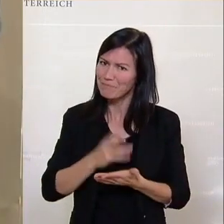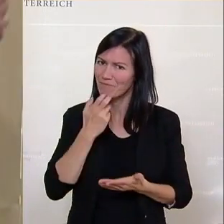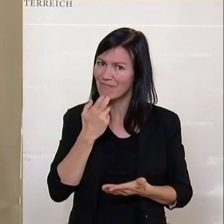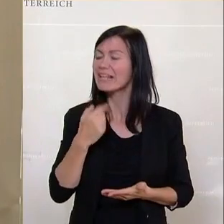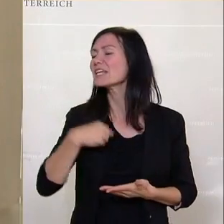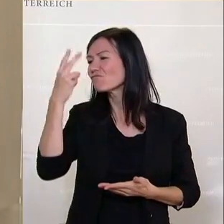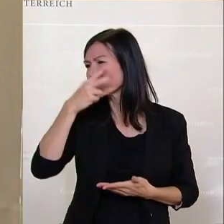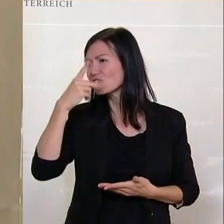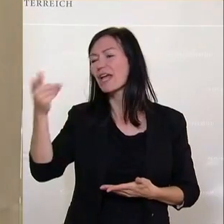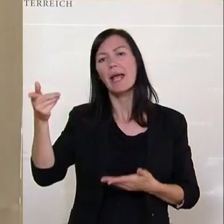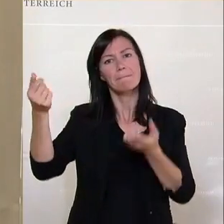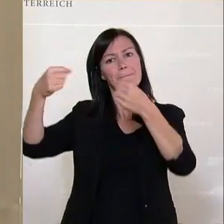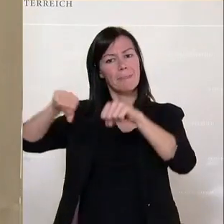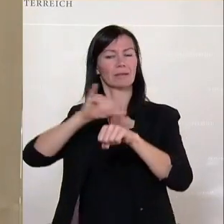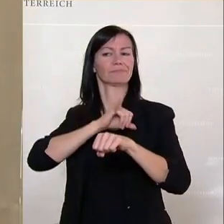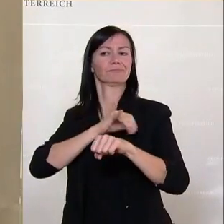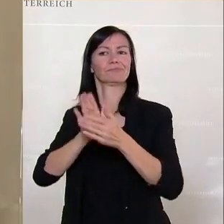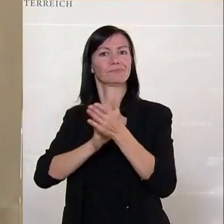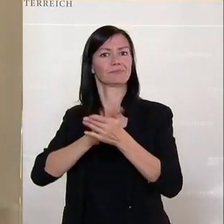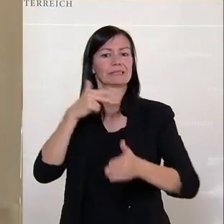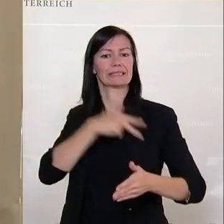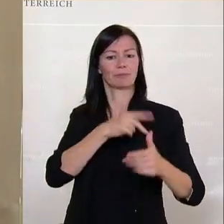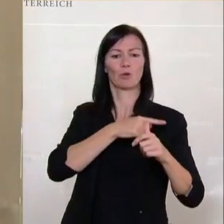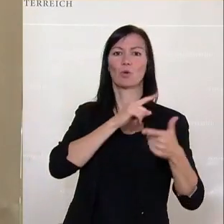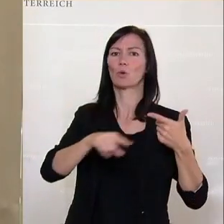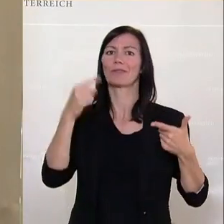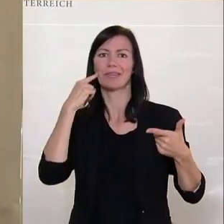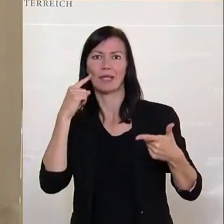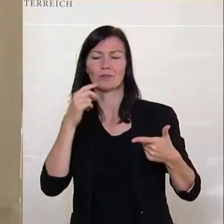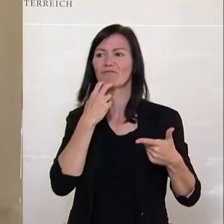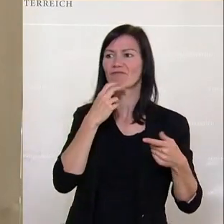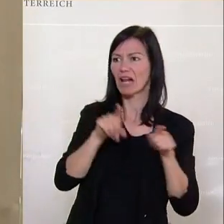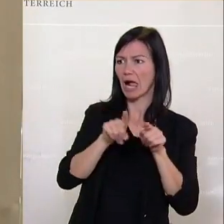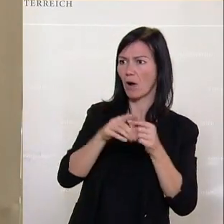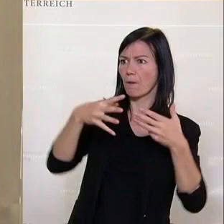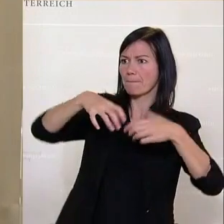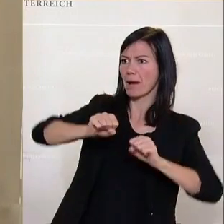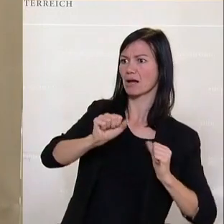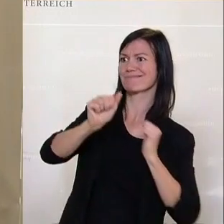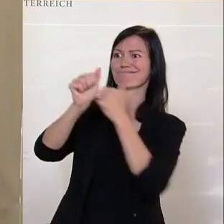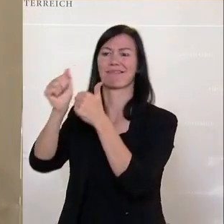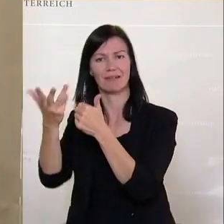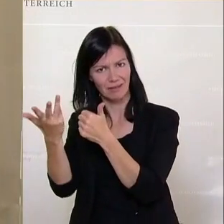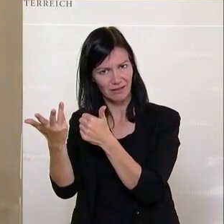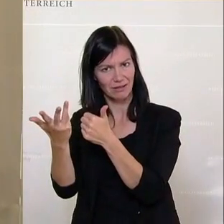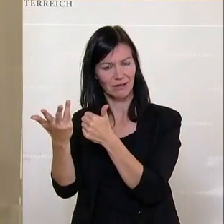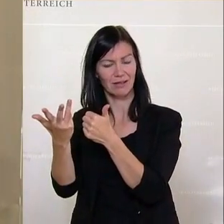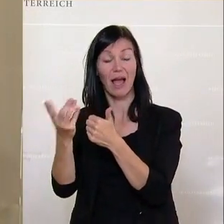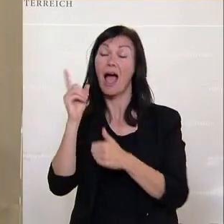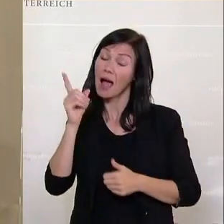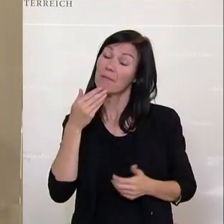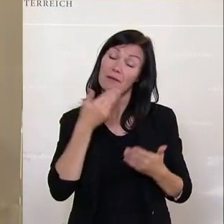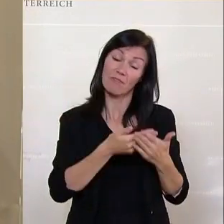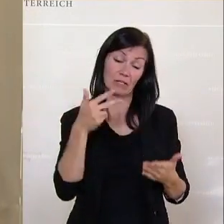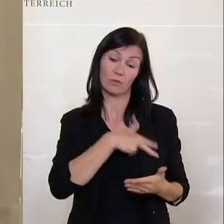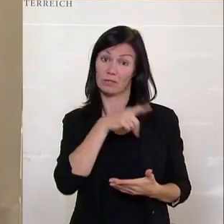als Machtinteresse die Neos und die Sozialdemokraten sich da irgendwie eingehängt haben. Mag schon sein. Aber mein Rat an die